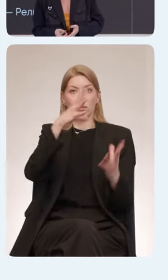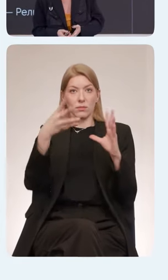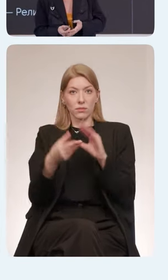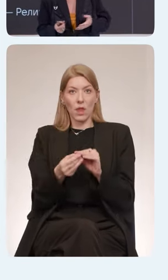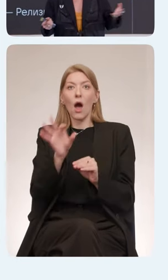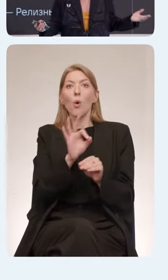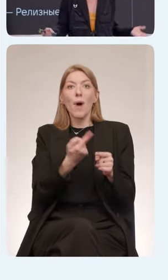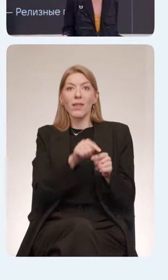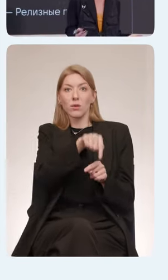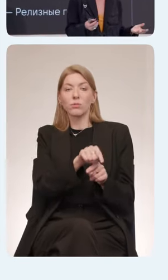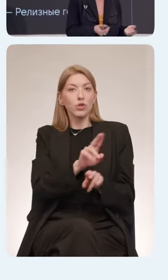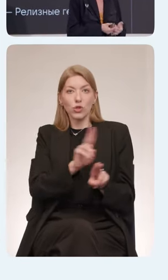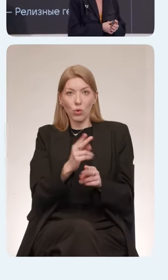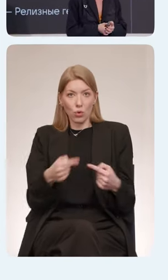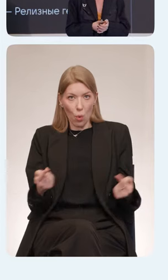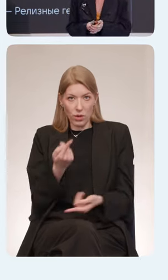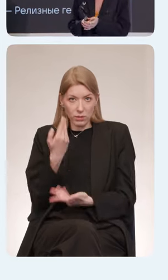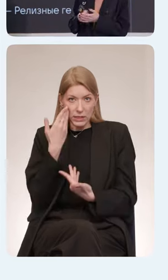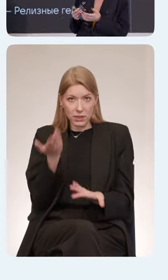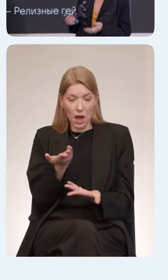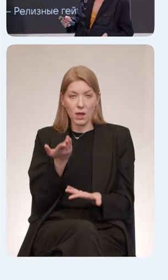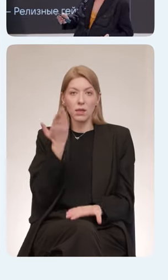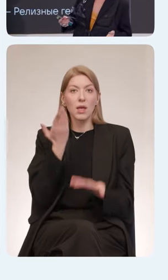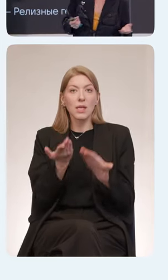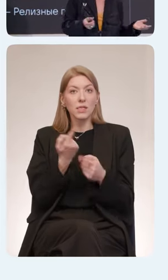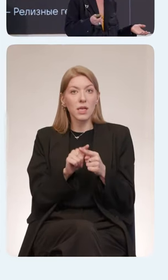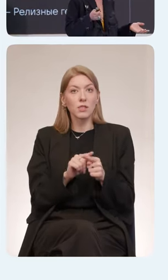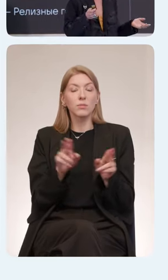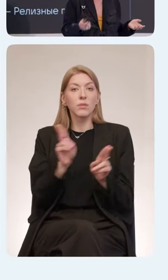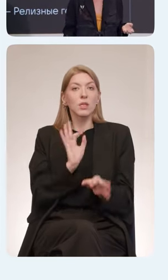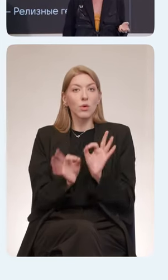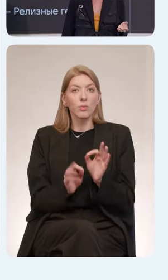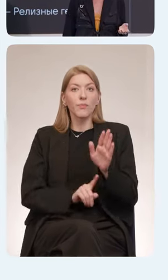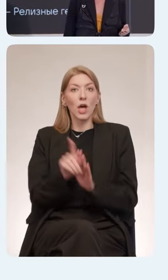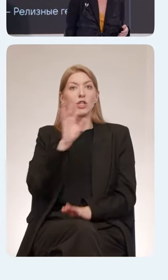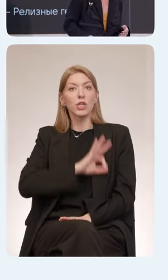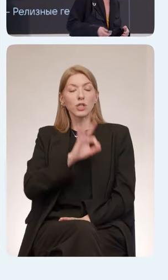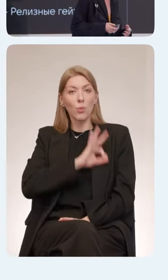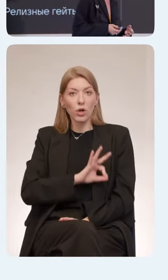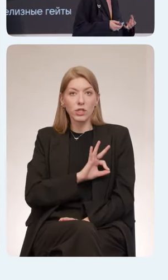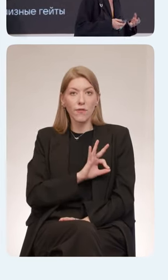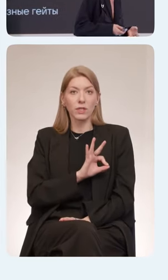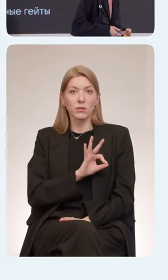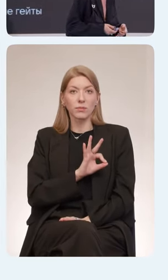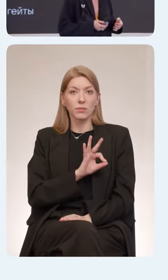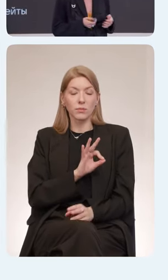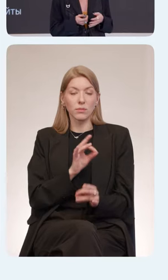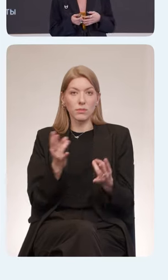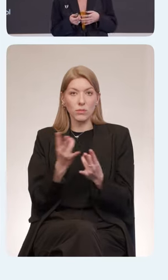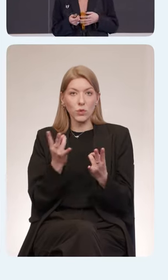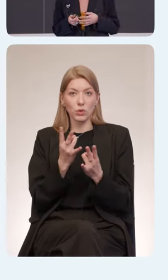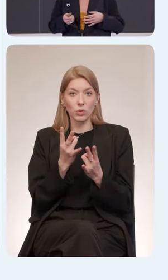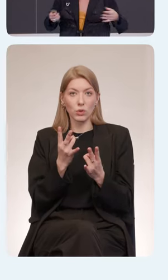узнает, к сожалению, инклюзия не получится. Если этим стандартом не начнут пользоваться, к сожалению, инклюзией тоже не получится. Поэтому здесь очень важно